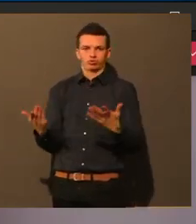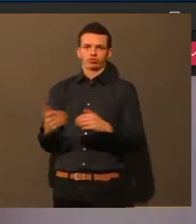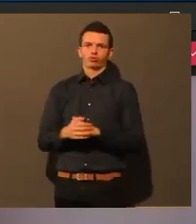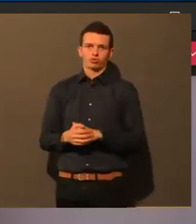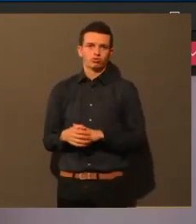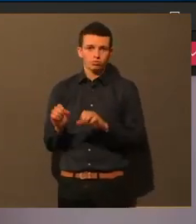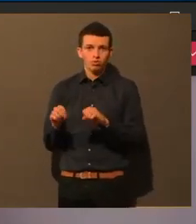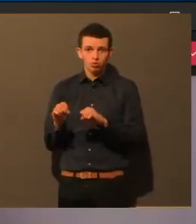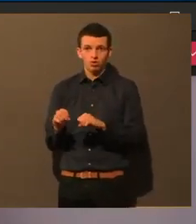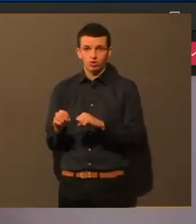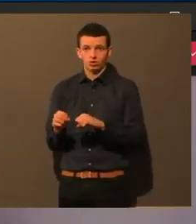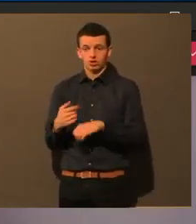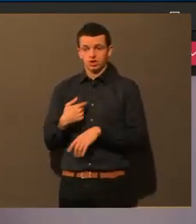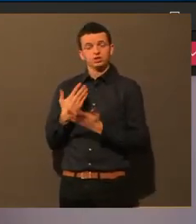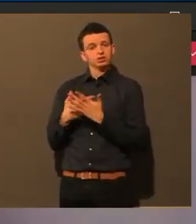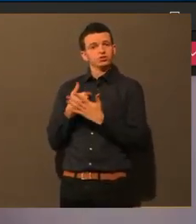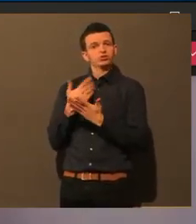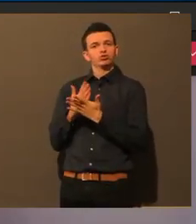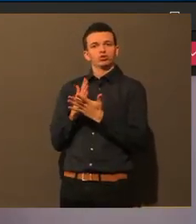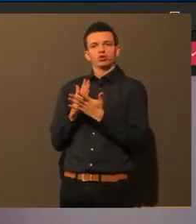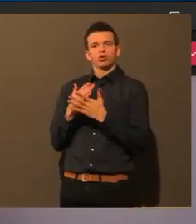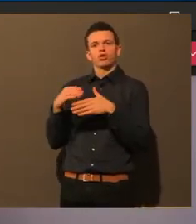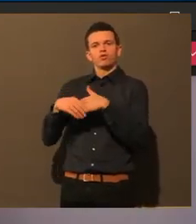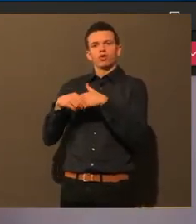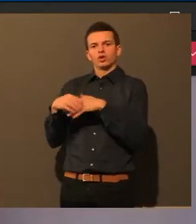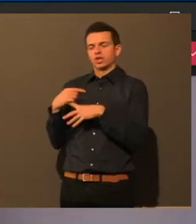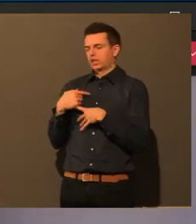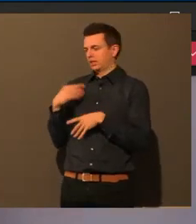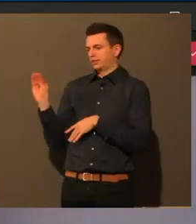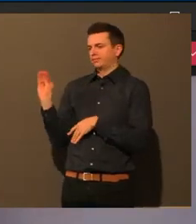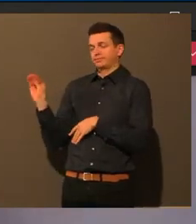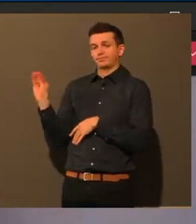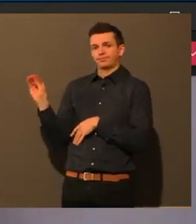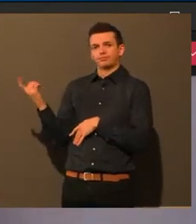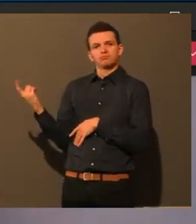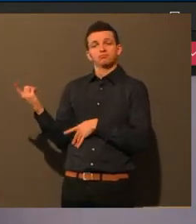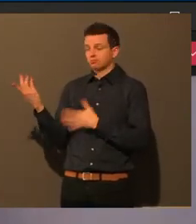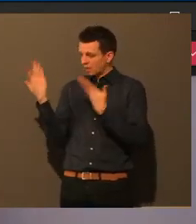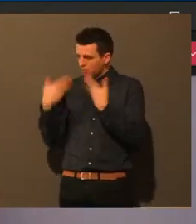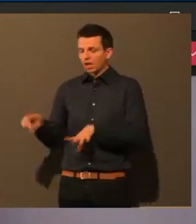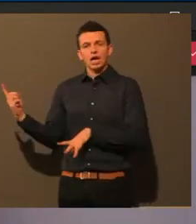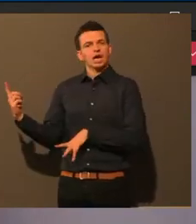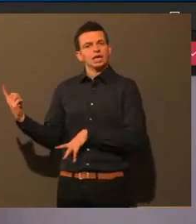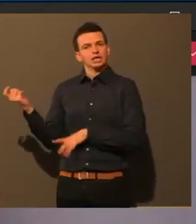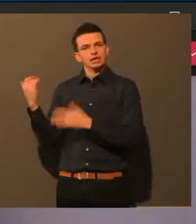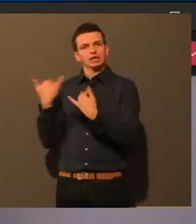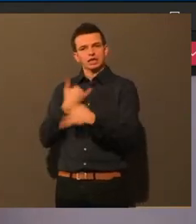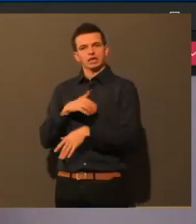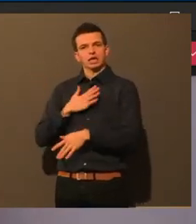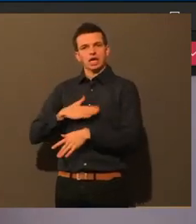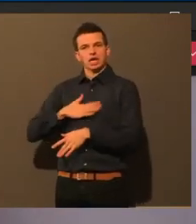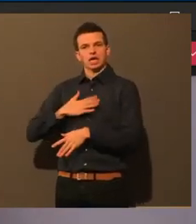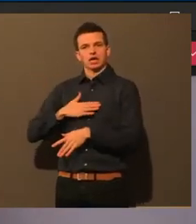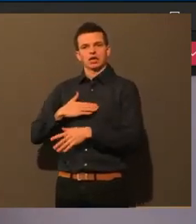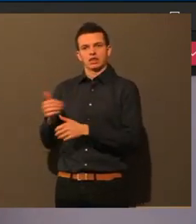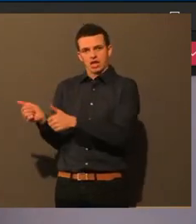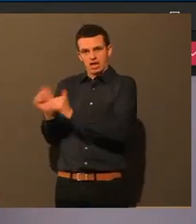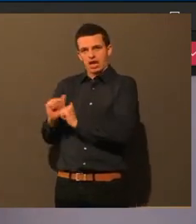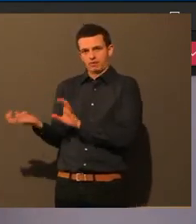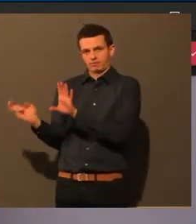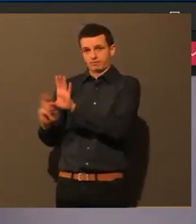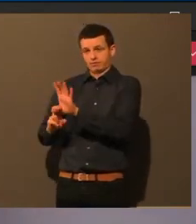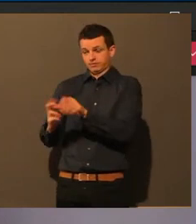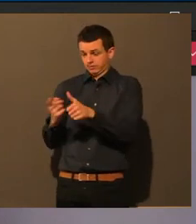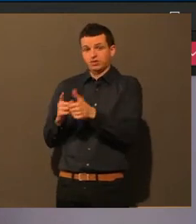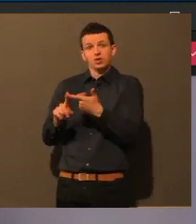an Weihnachten auch definitiv die Zeit nehmen und da gerne mitfahren, wenn da Hilfe gebraucht wird. Also ich auch, ich würde da